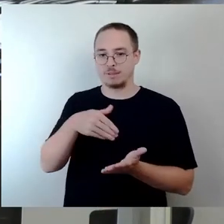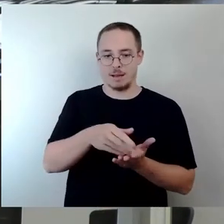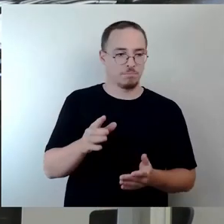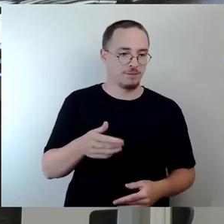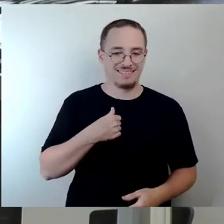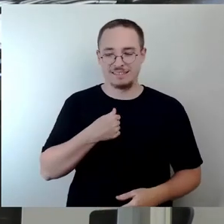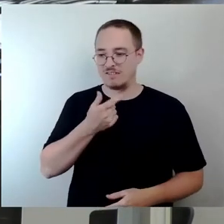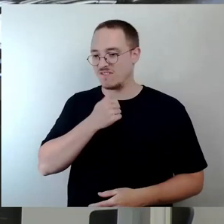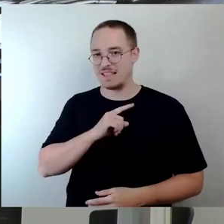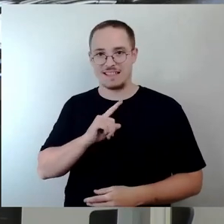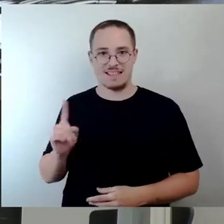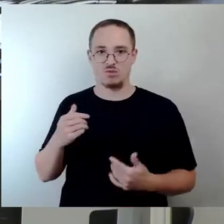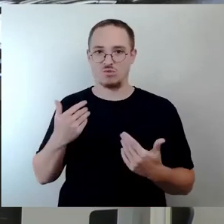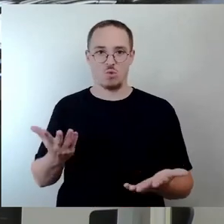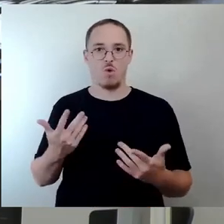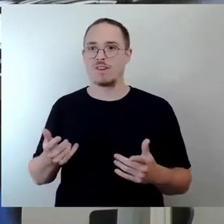Ermäßigungsstreichung, egal welche.